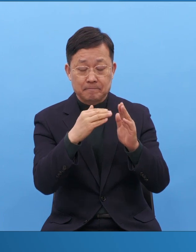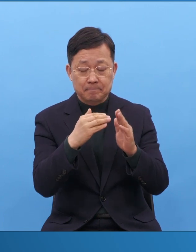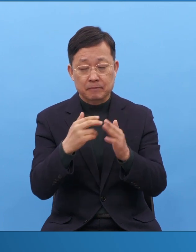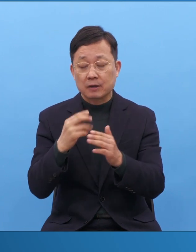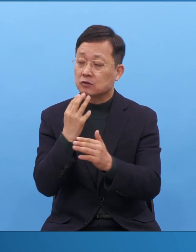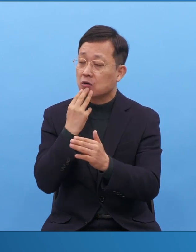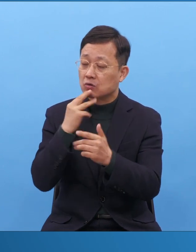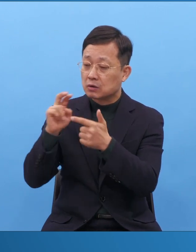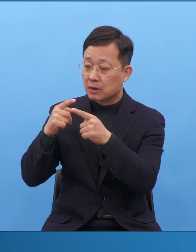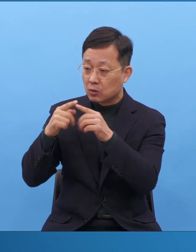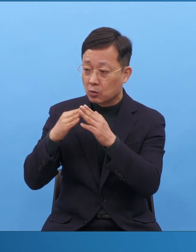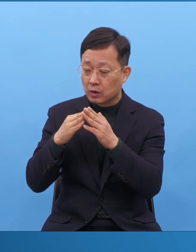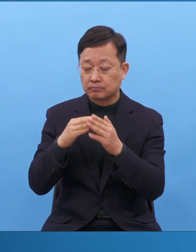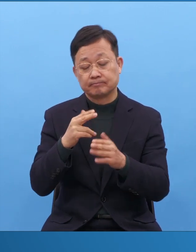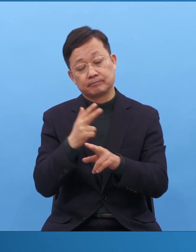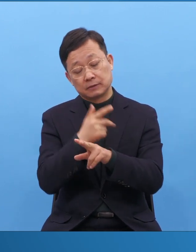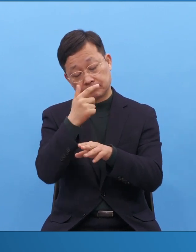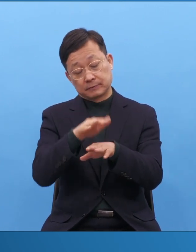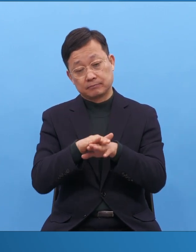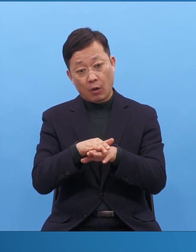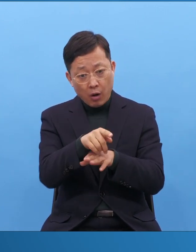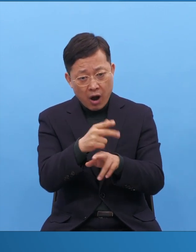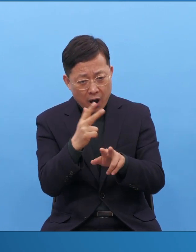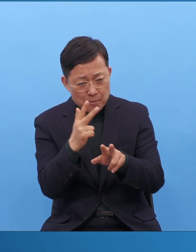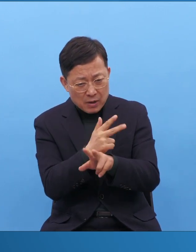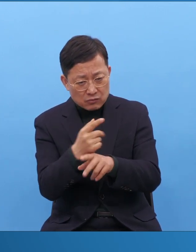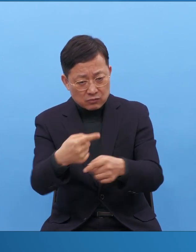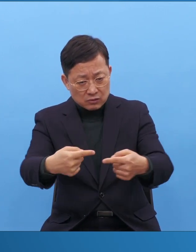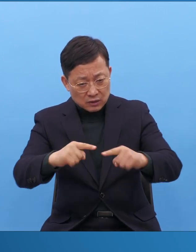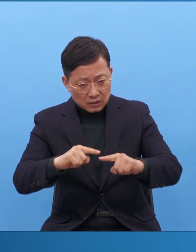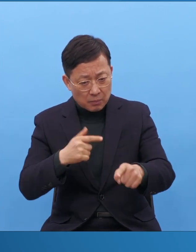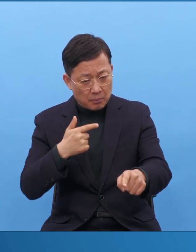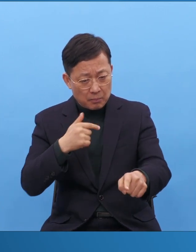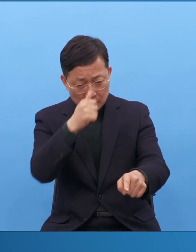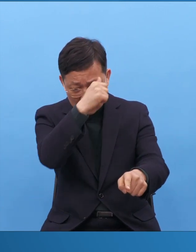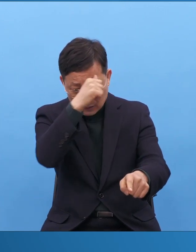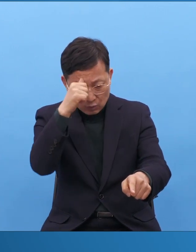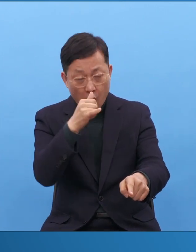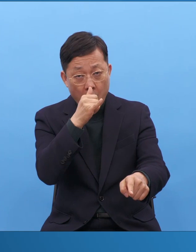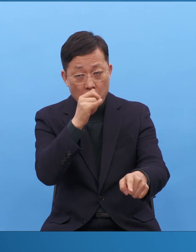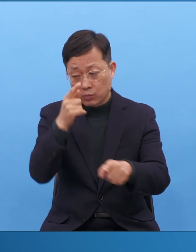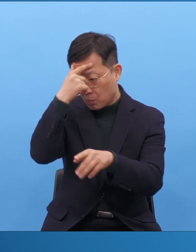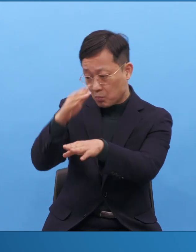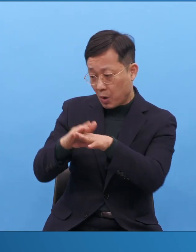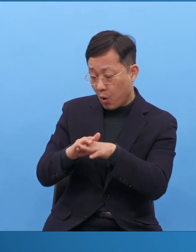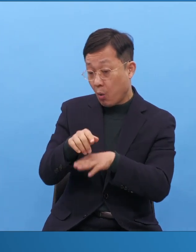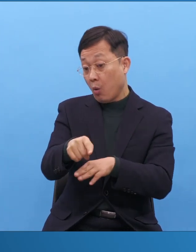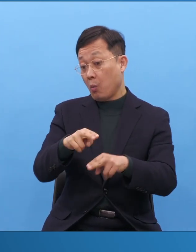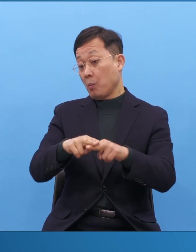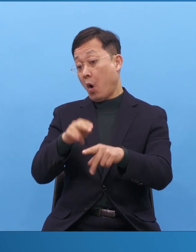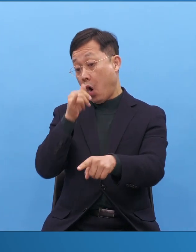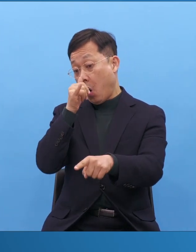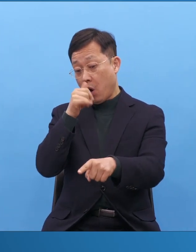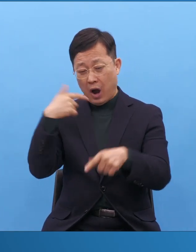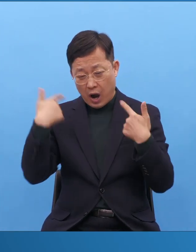집회를 한다? 항상 와요.